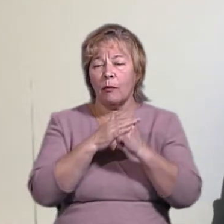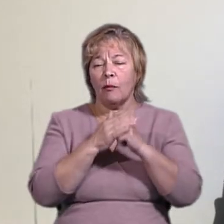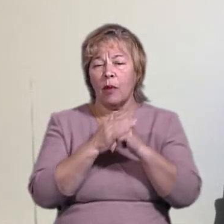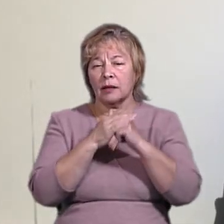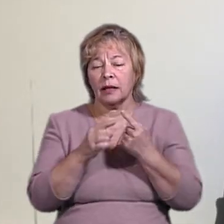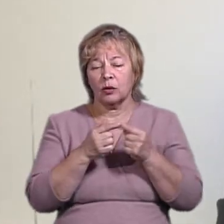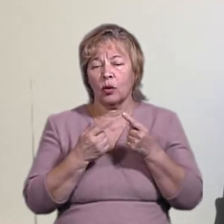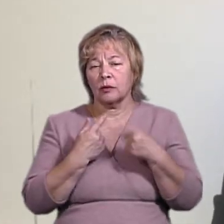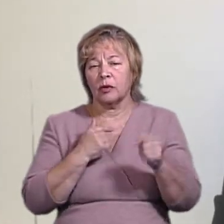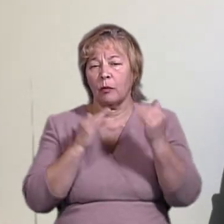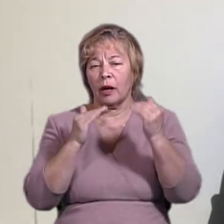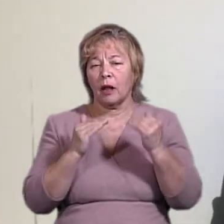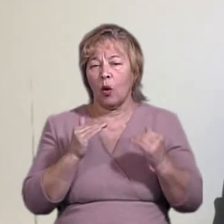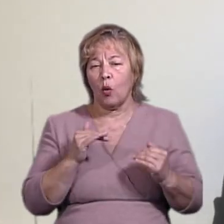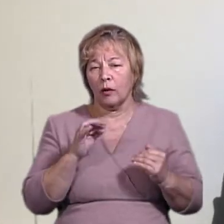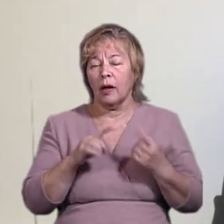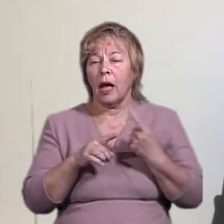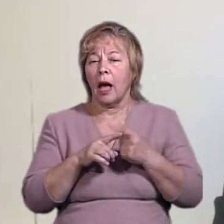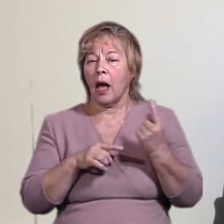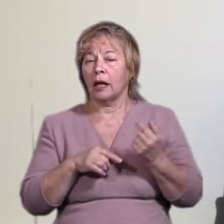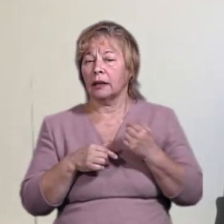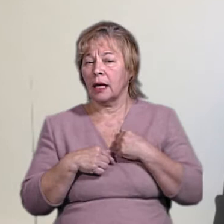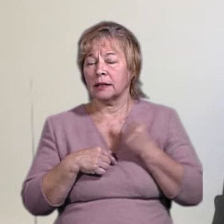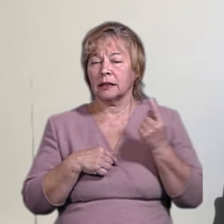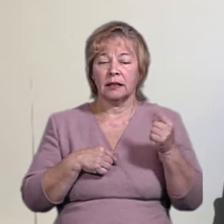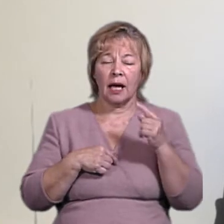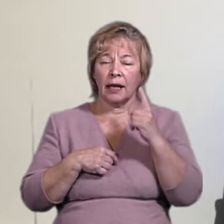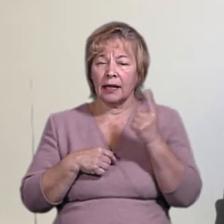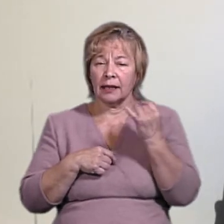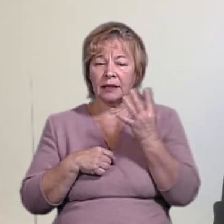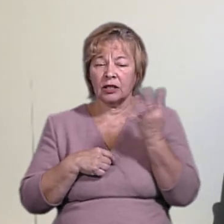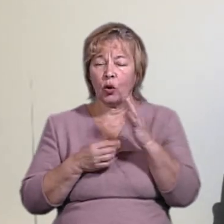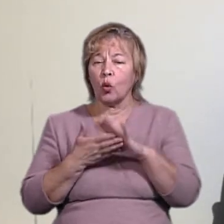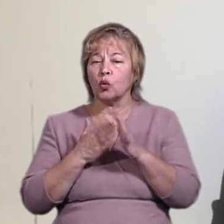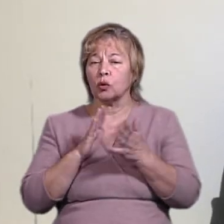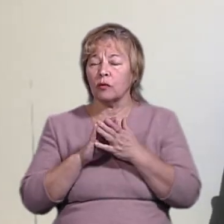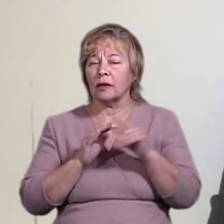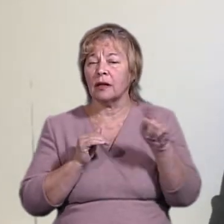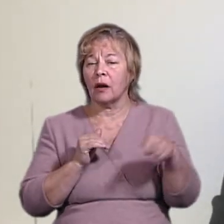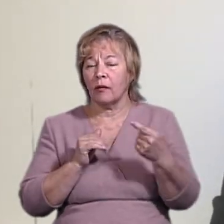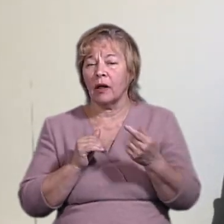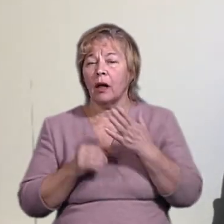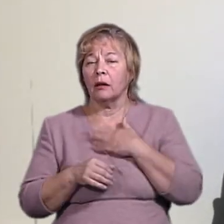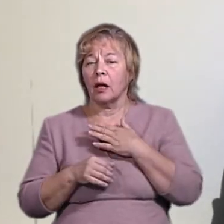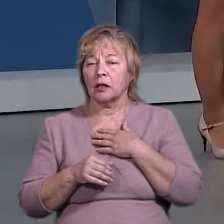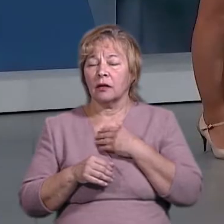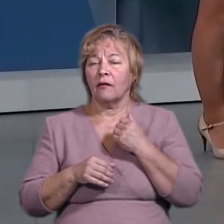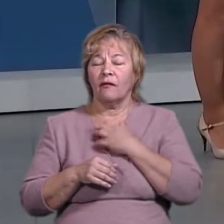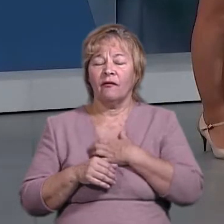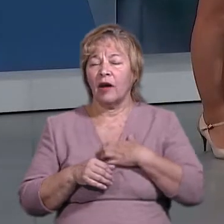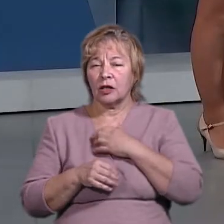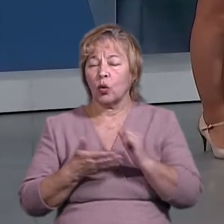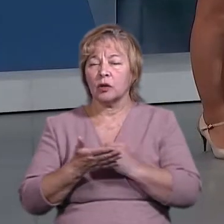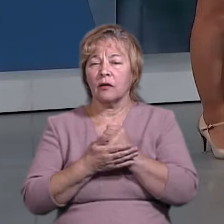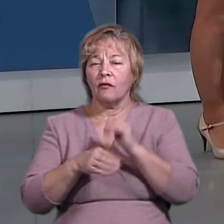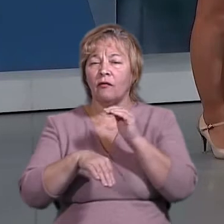це розбіжності в протоколах. Так, це одна з чотирьох вимог, останніх з них. Наша ключова вимога встановити